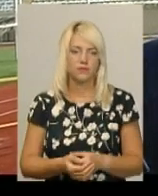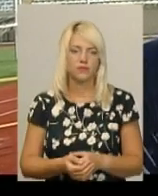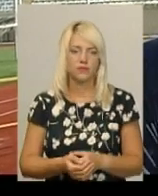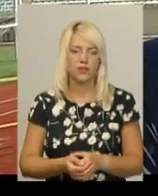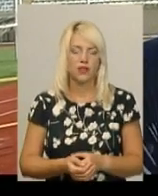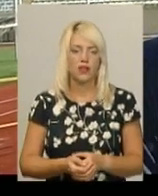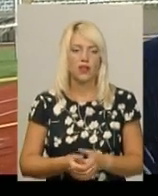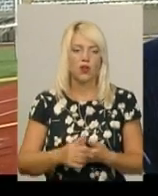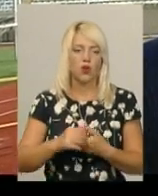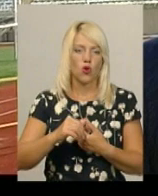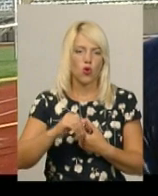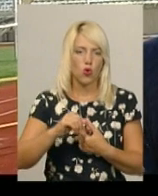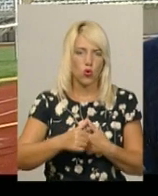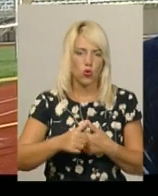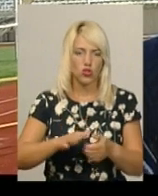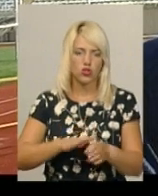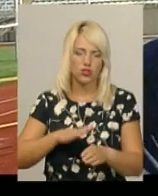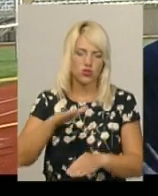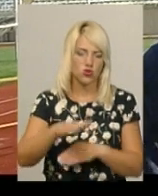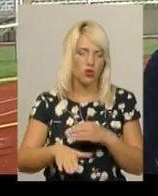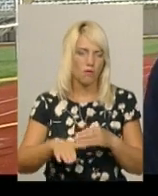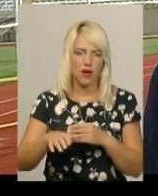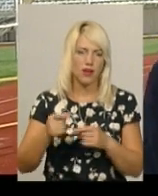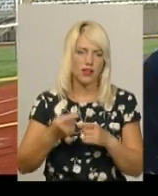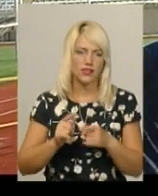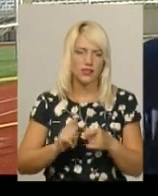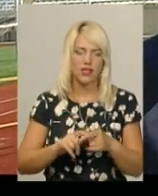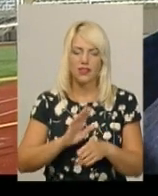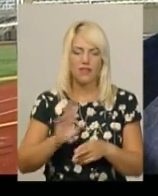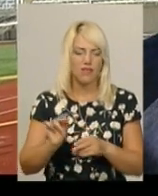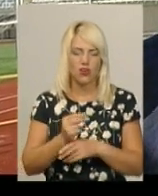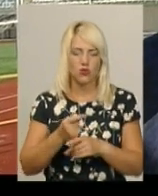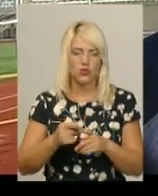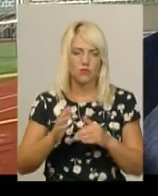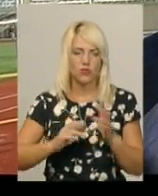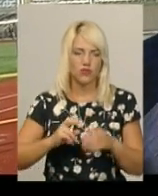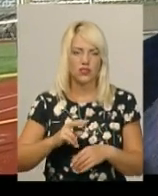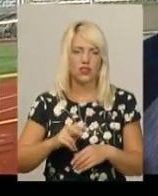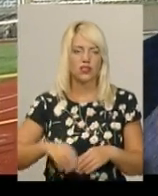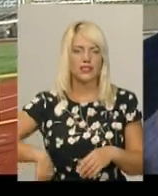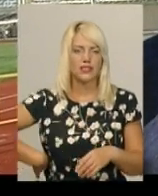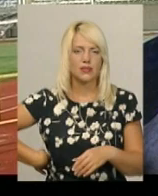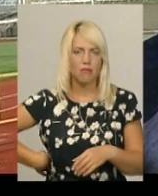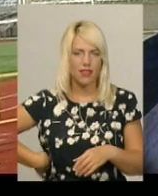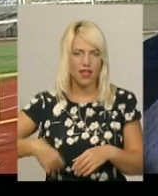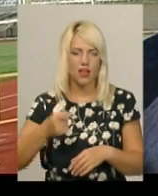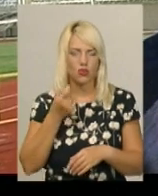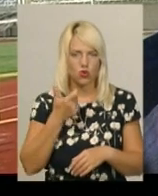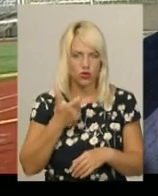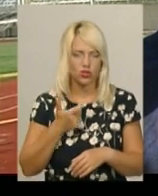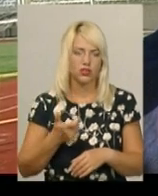Хронічна стопа – це невеликовне, це професійне. Трошки спина тримаємо в тонусі,